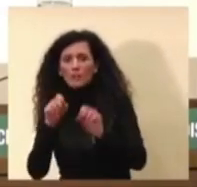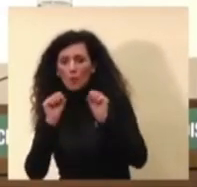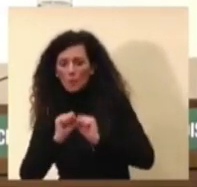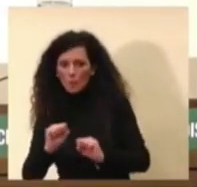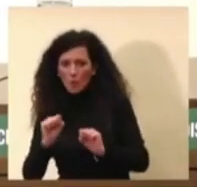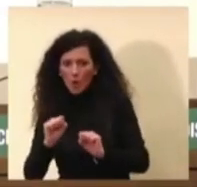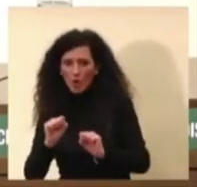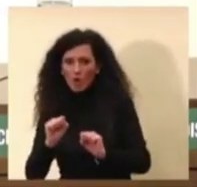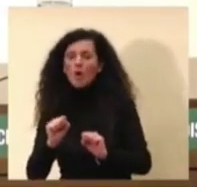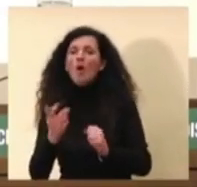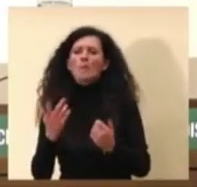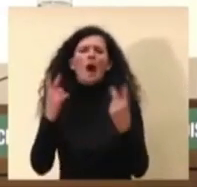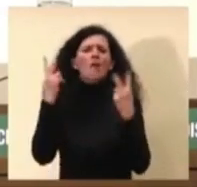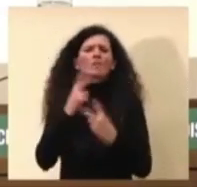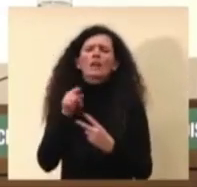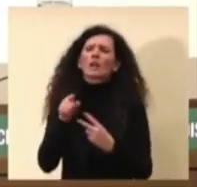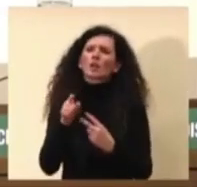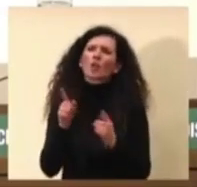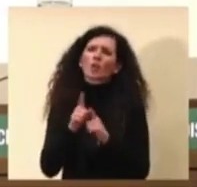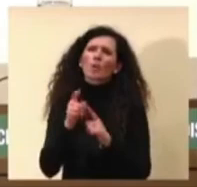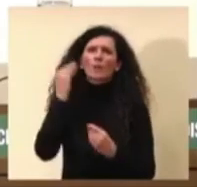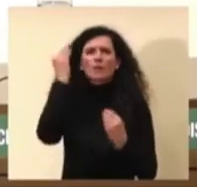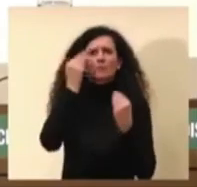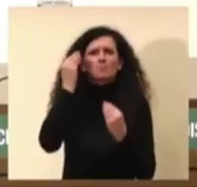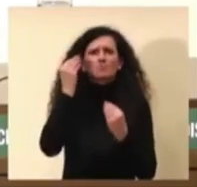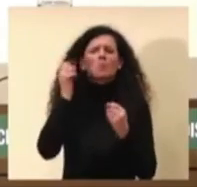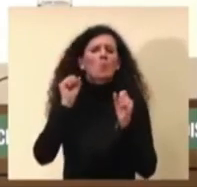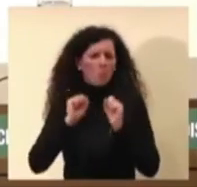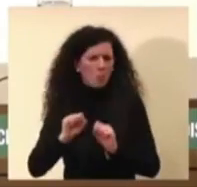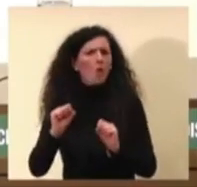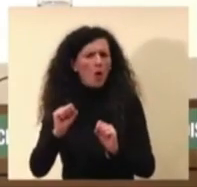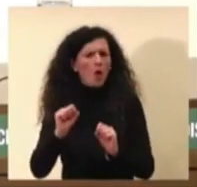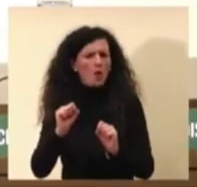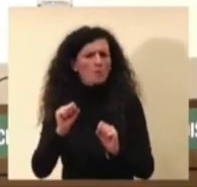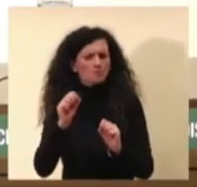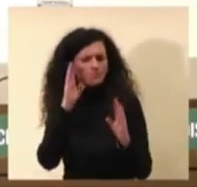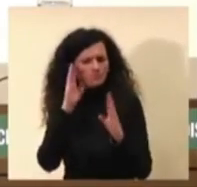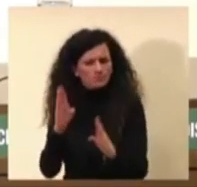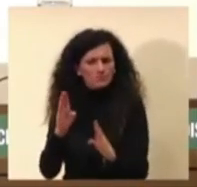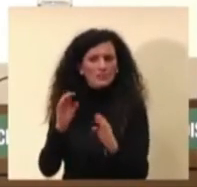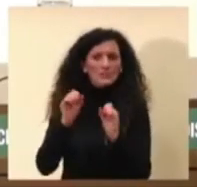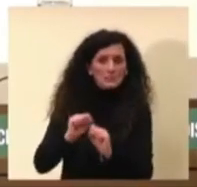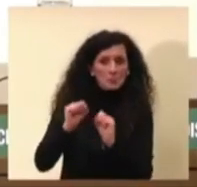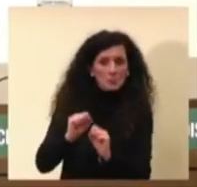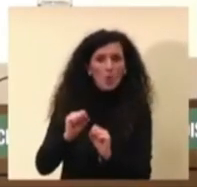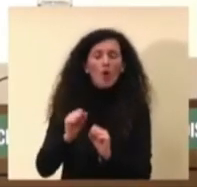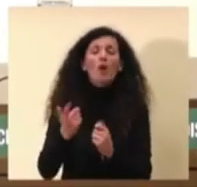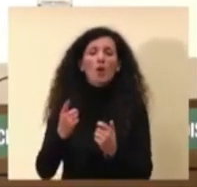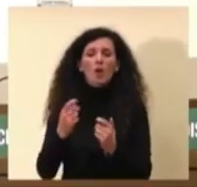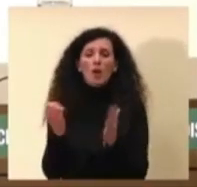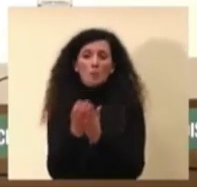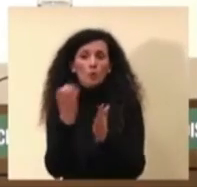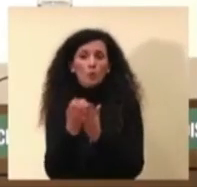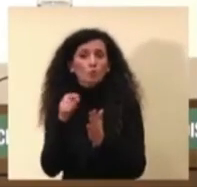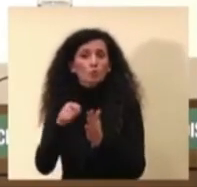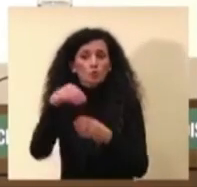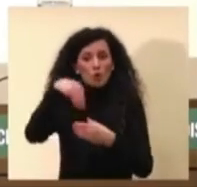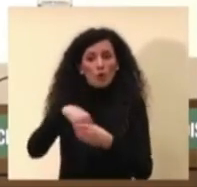delle considerazioni che vanno fatte per capire quella che è la potenziale utilità di questa opzione.